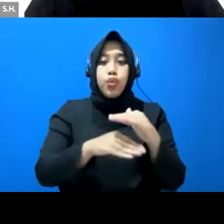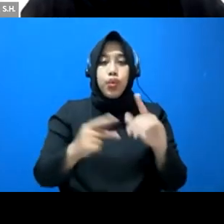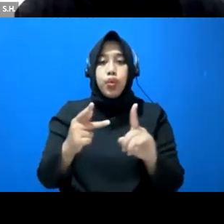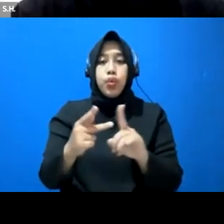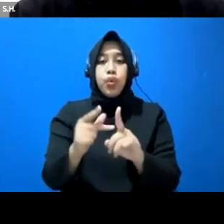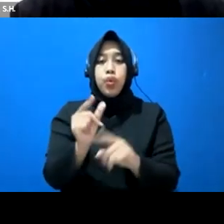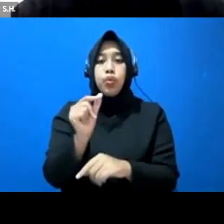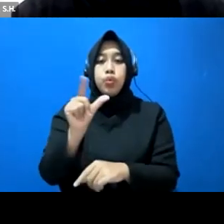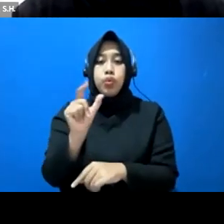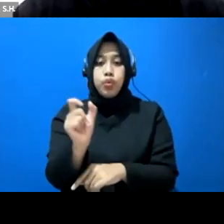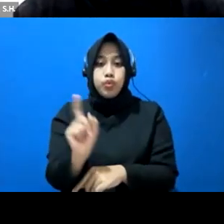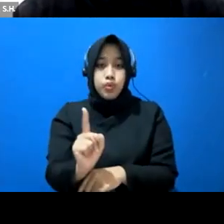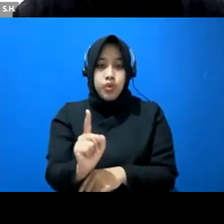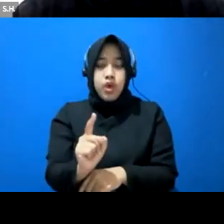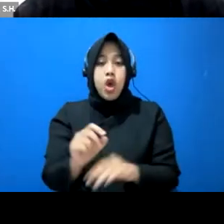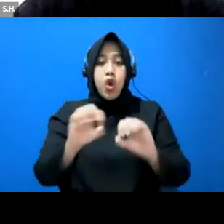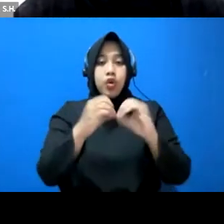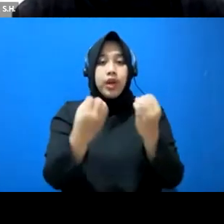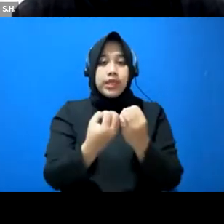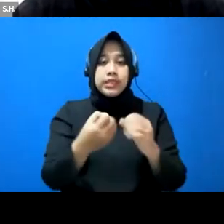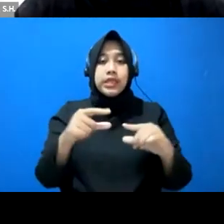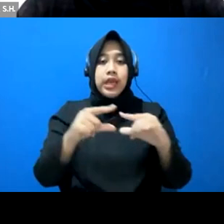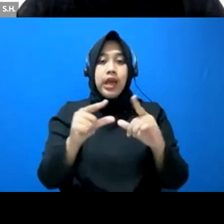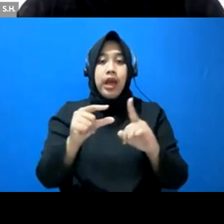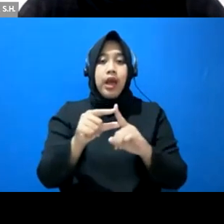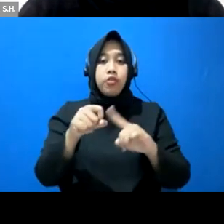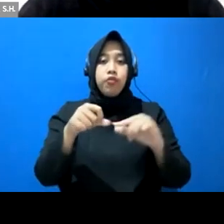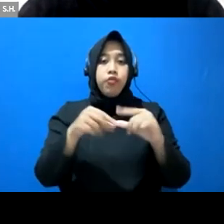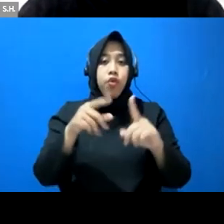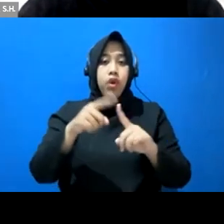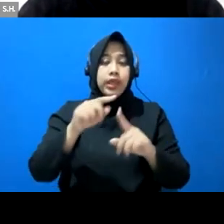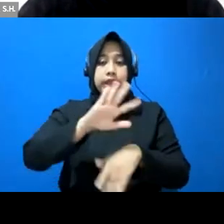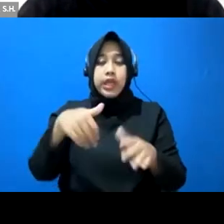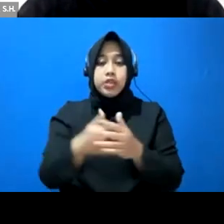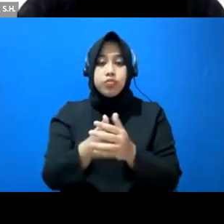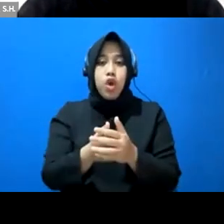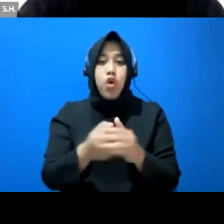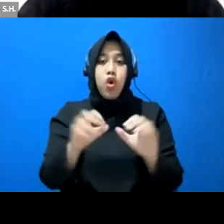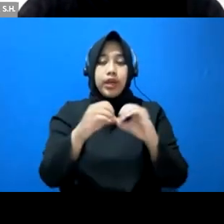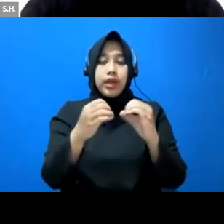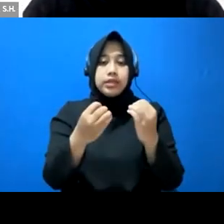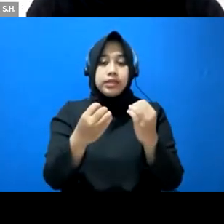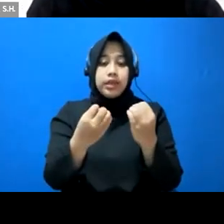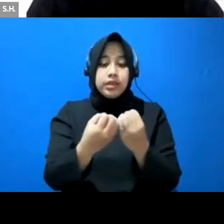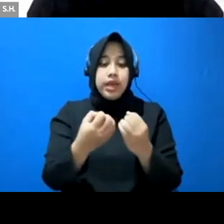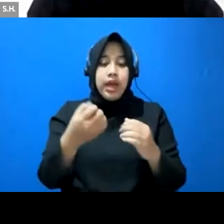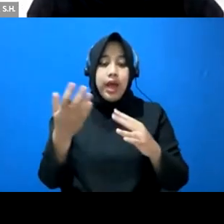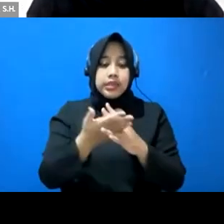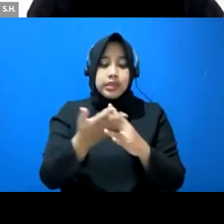organisasi advokat tidak semua kantornya kesibel untuk teman-teman disabilitas itu yang harus diakui juga